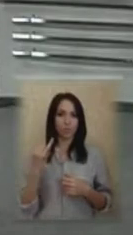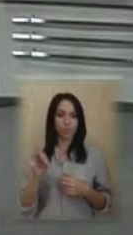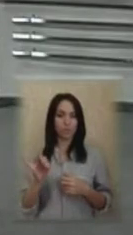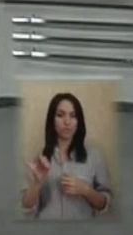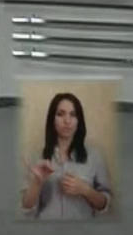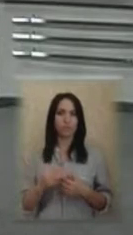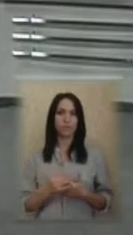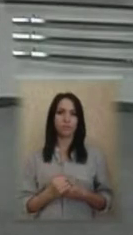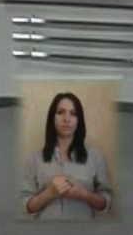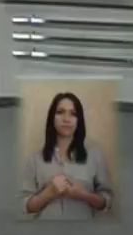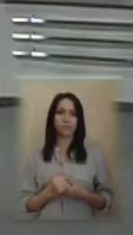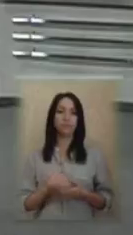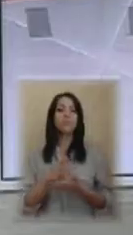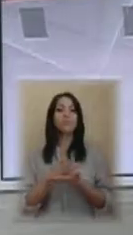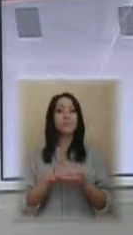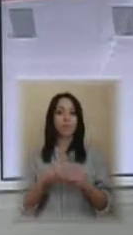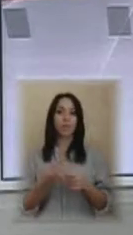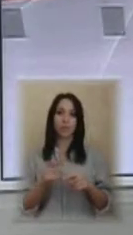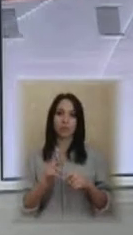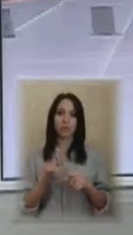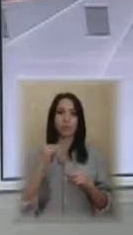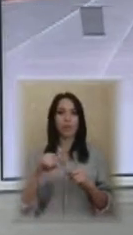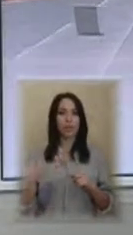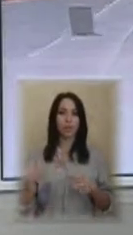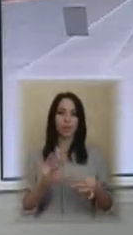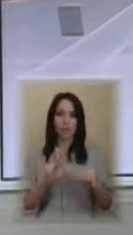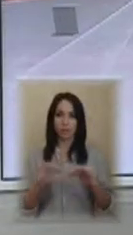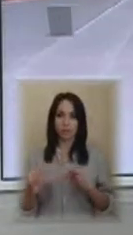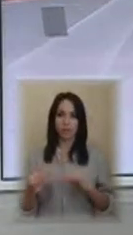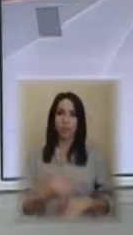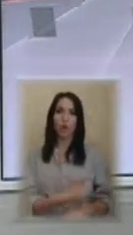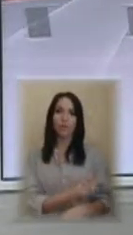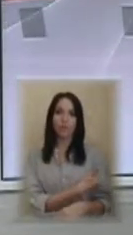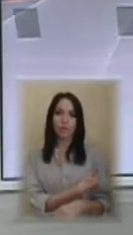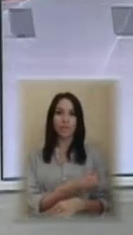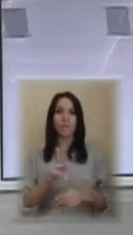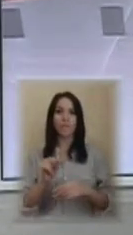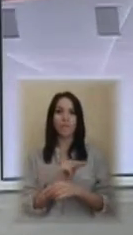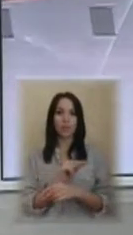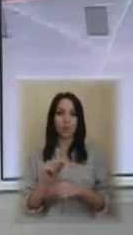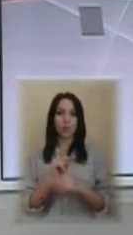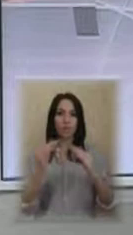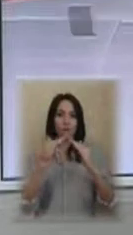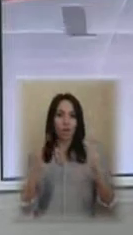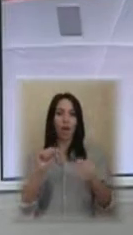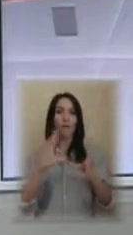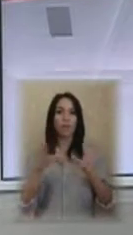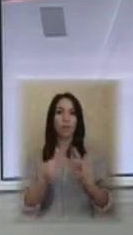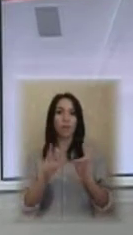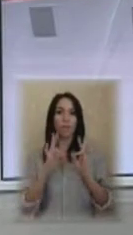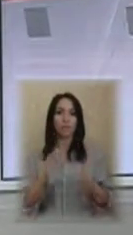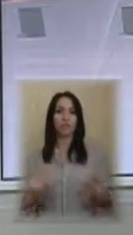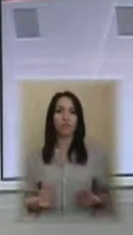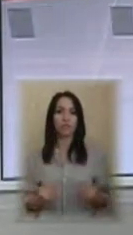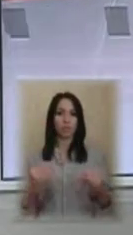Далі про це та інше детальніше. Хотіли відремонтувати дах, а в результаті нашкодили мешканцям квартир. У будинку